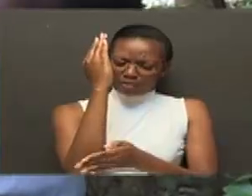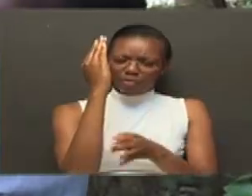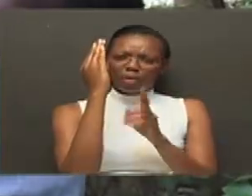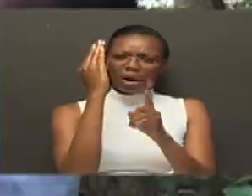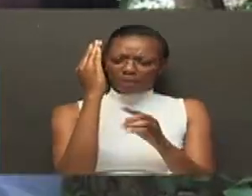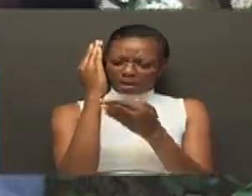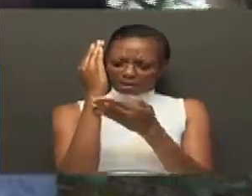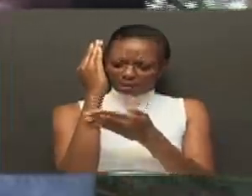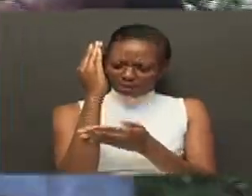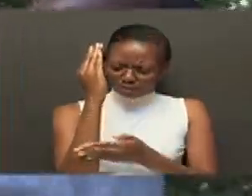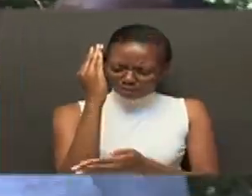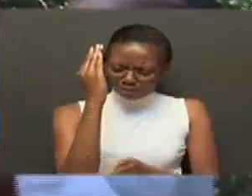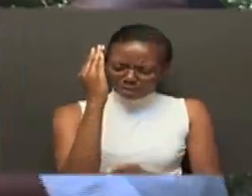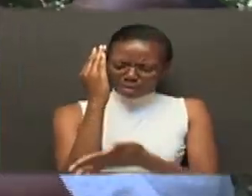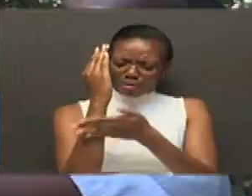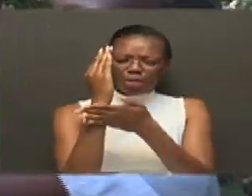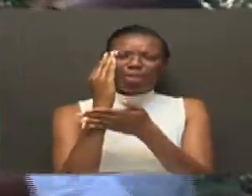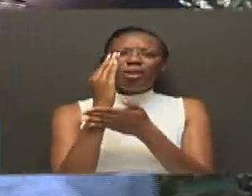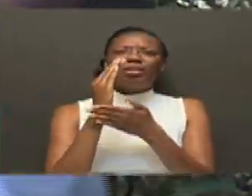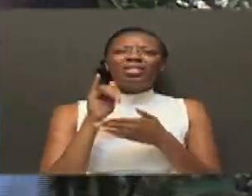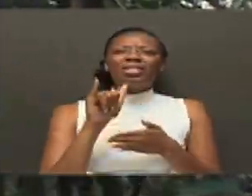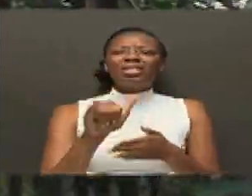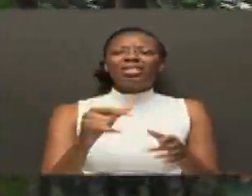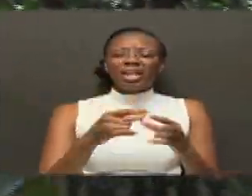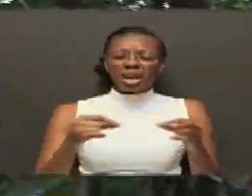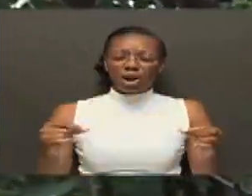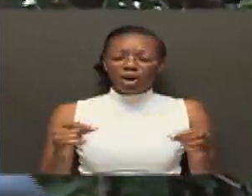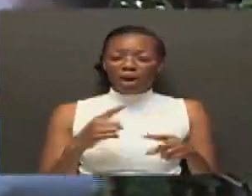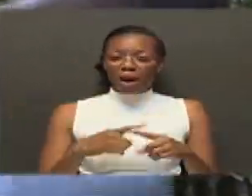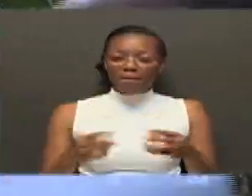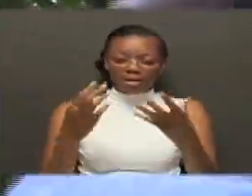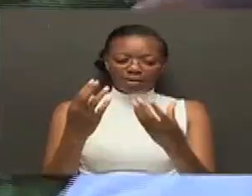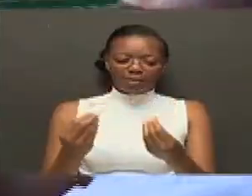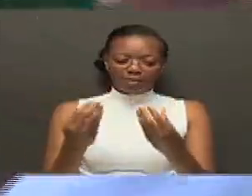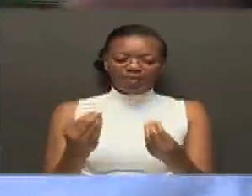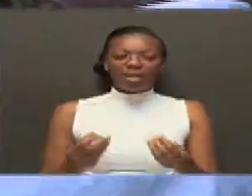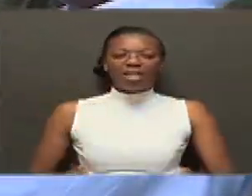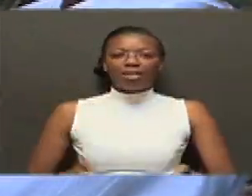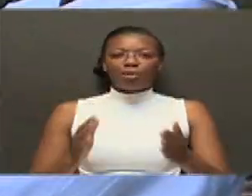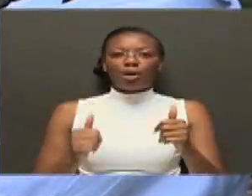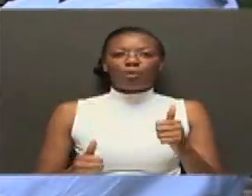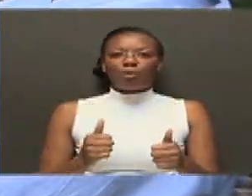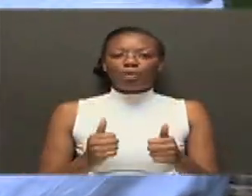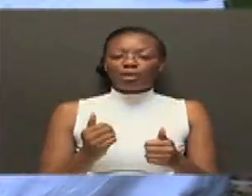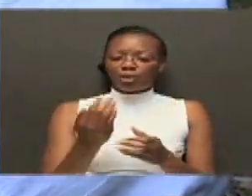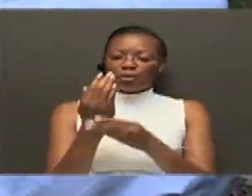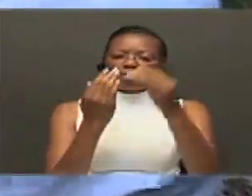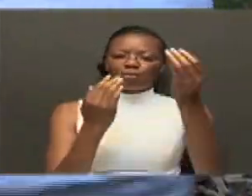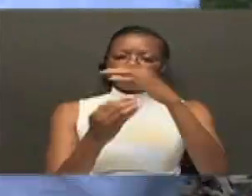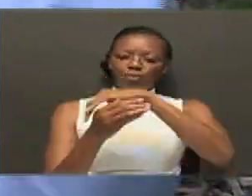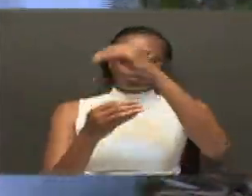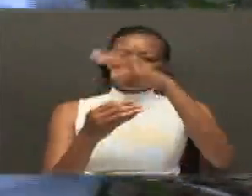hii itachukua mdamrefu kukua tena. Njiya rahisi na isio na madhara kwa mti ni kukata majani yake.